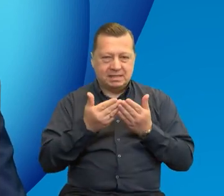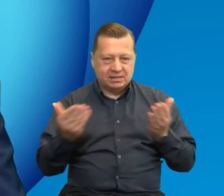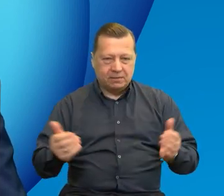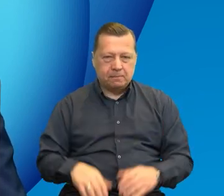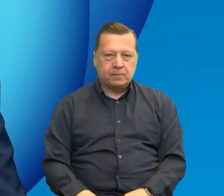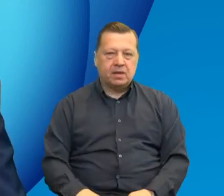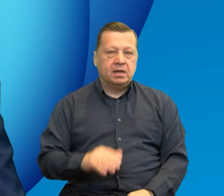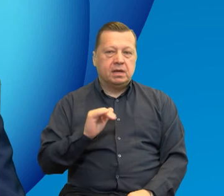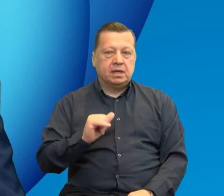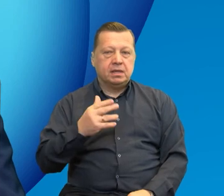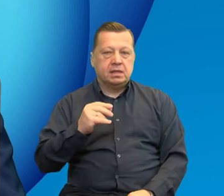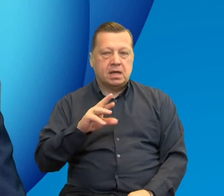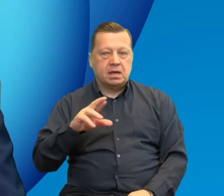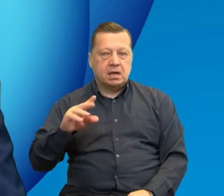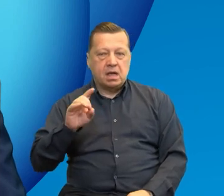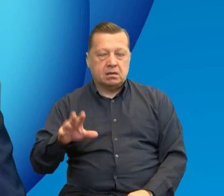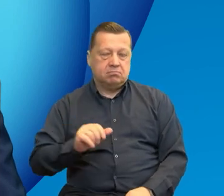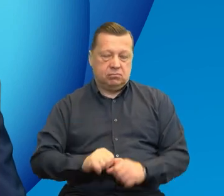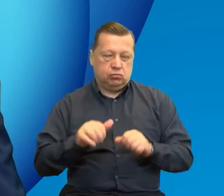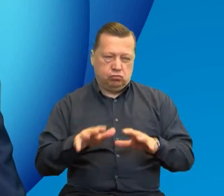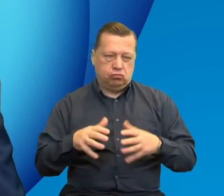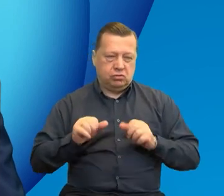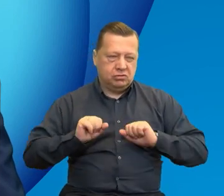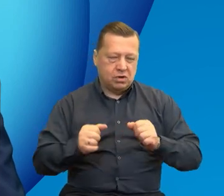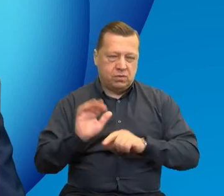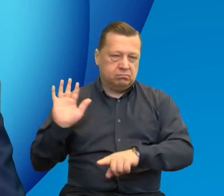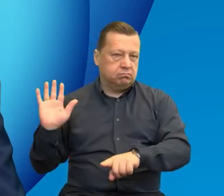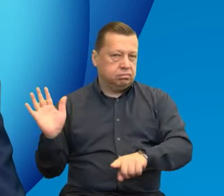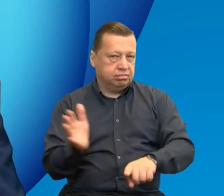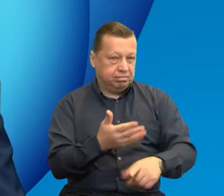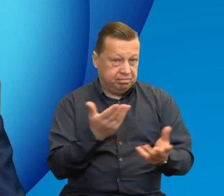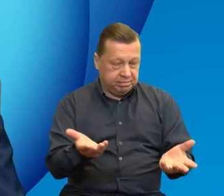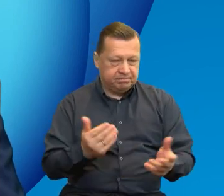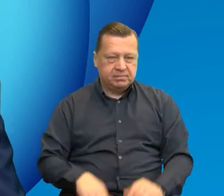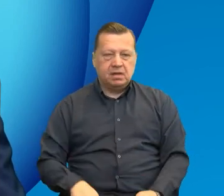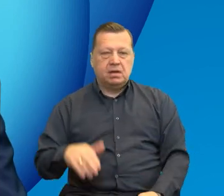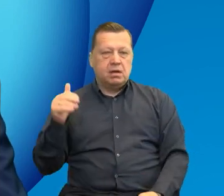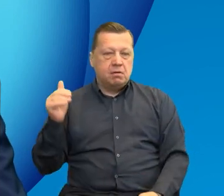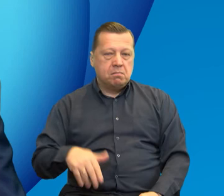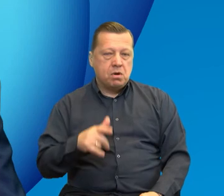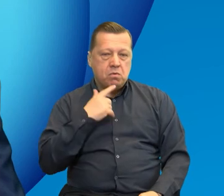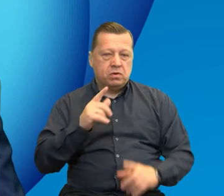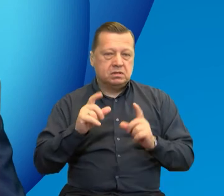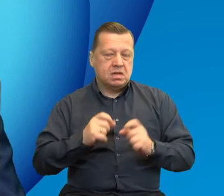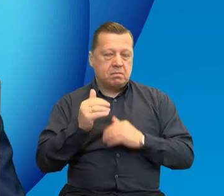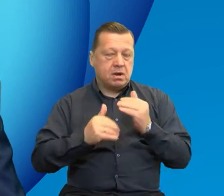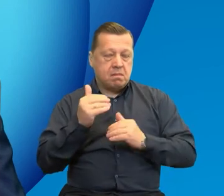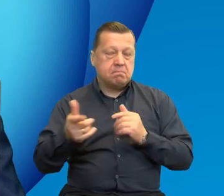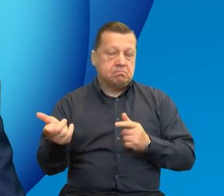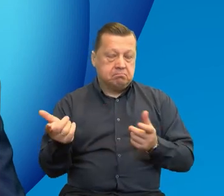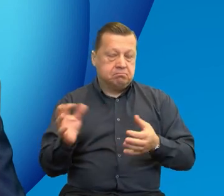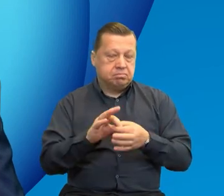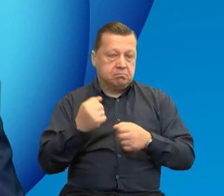bogactwo działań, możliwości, jak również możliwość pracy z partnerem z zagranicy.